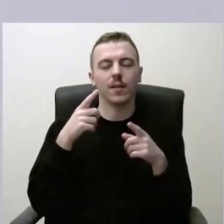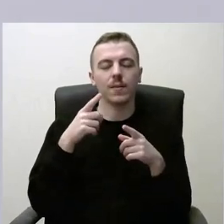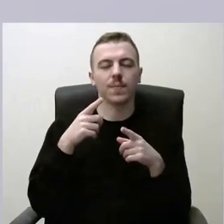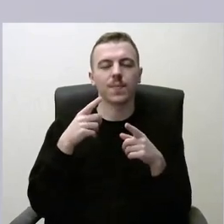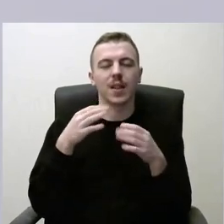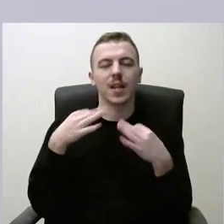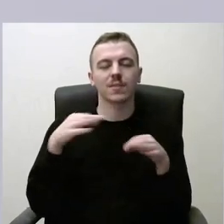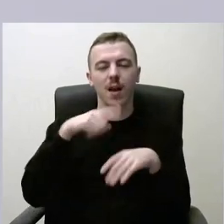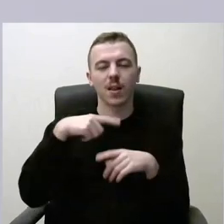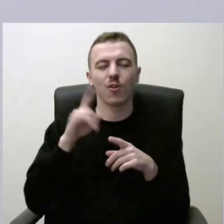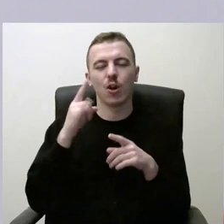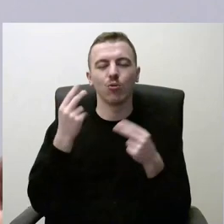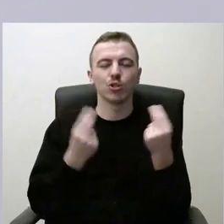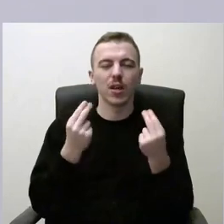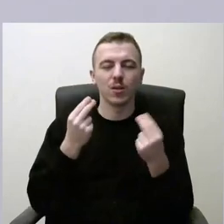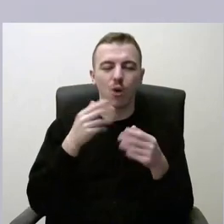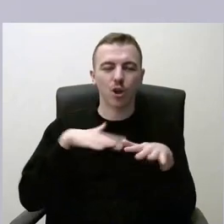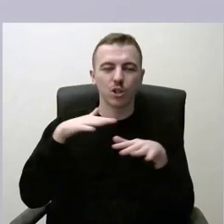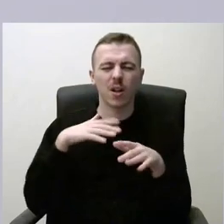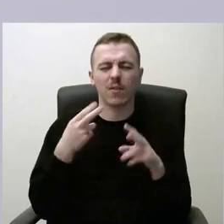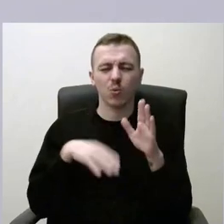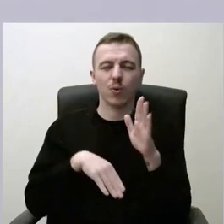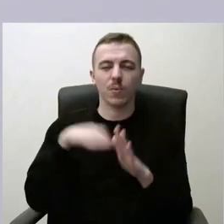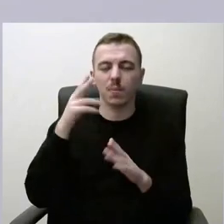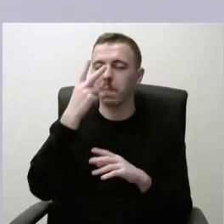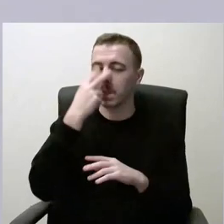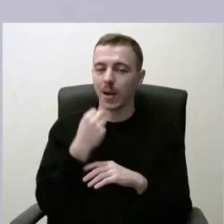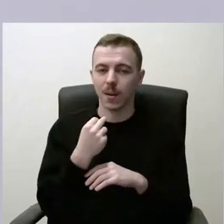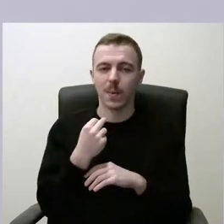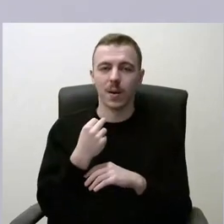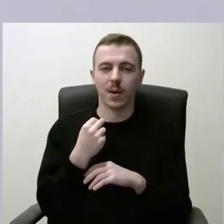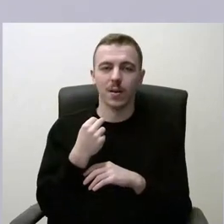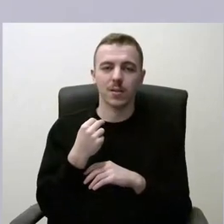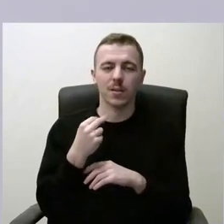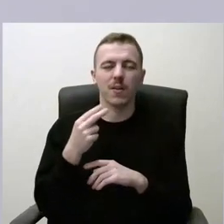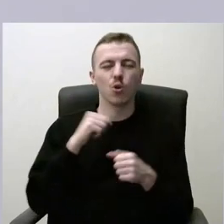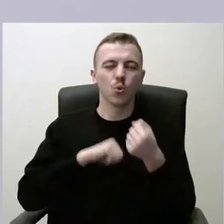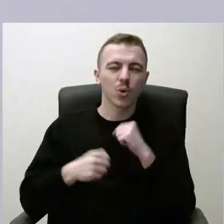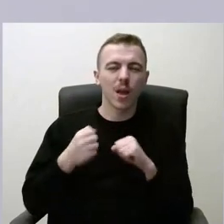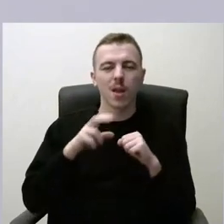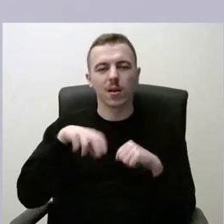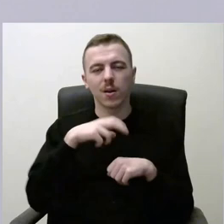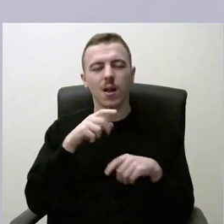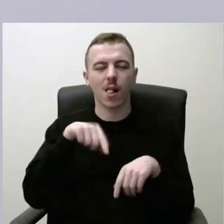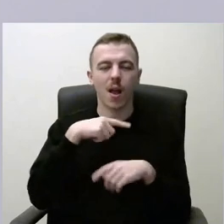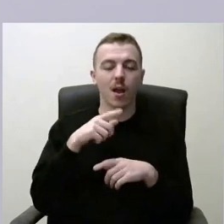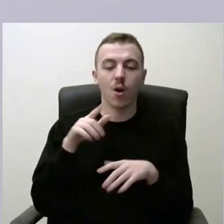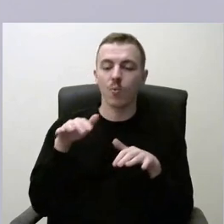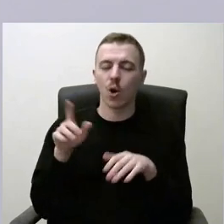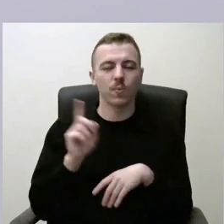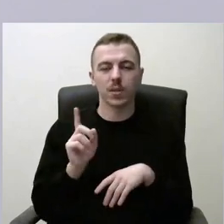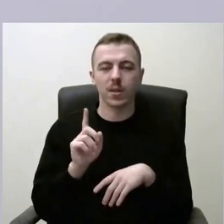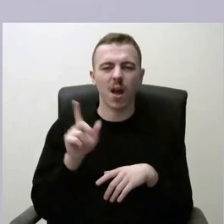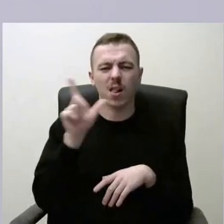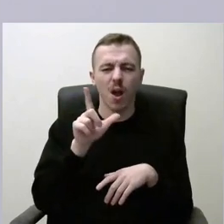aikštelių plėtra, kad nuo pat mažens vaikai pratintųsi prie judėjimo, prie laiko leidimo, ne prie kompiuterio, bet